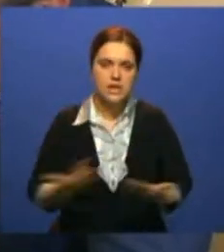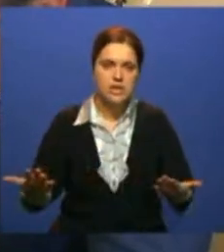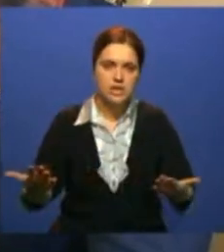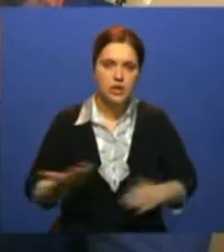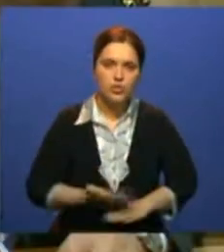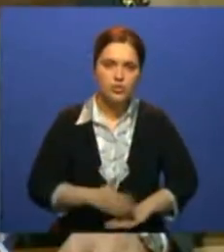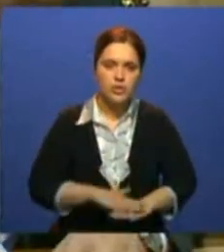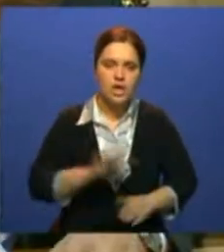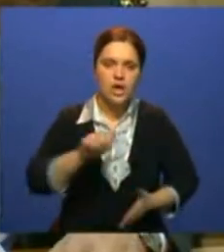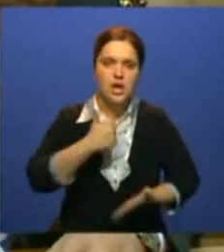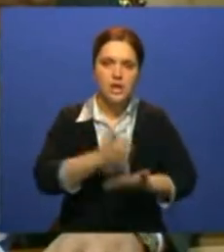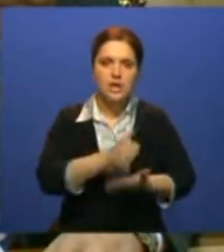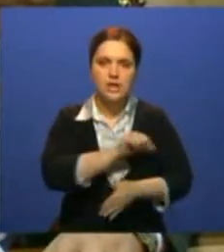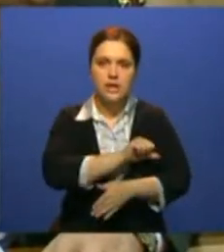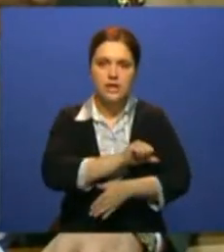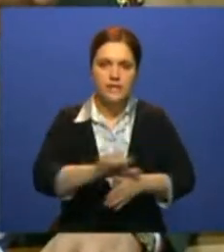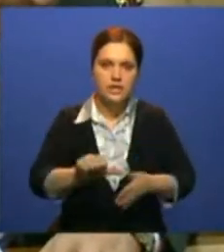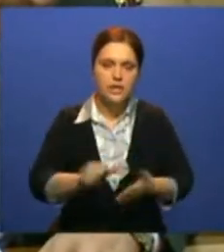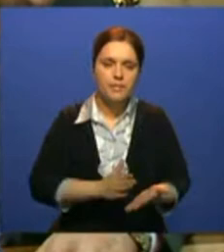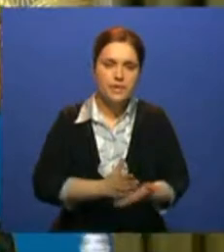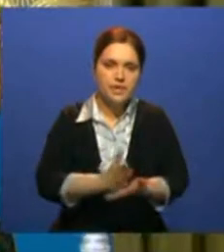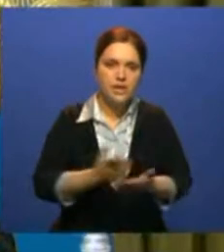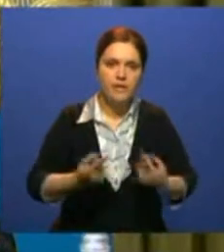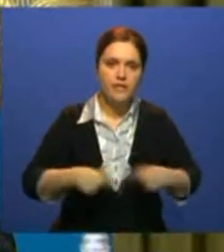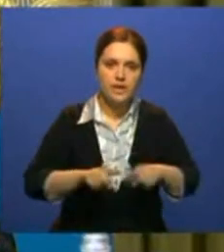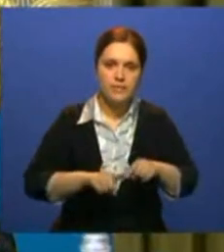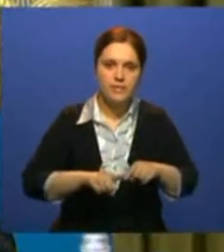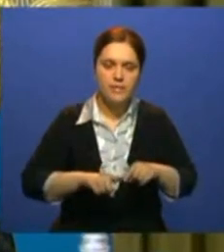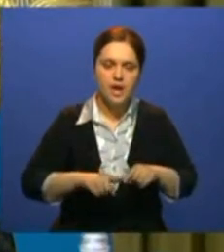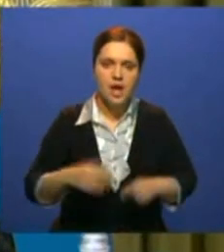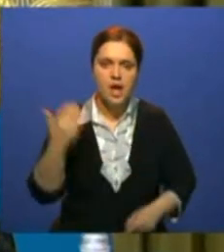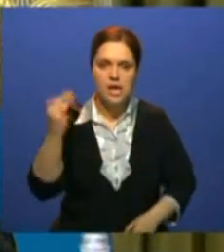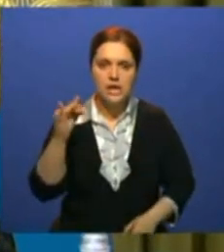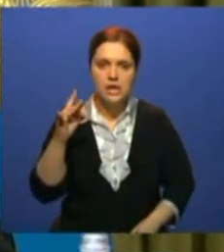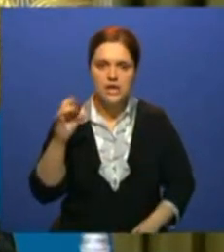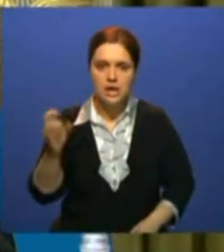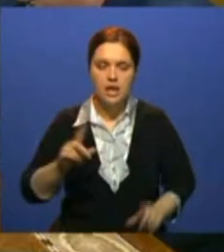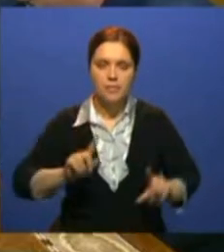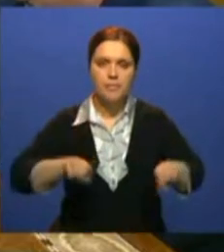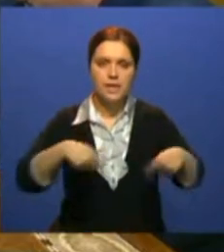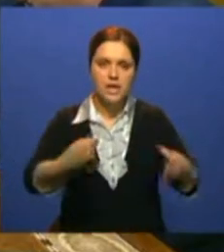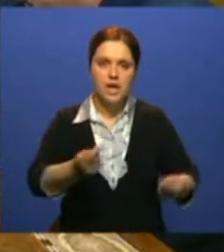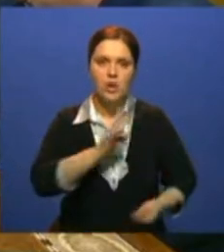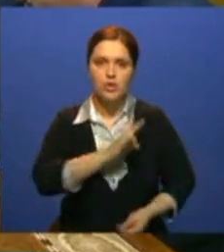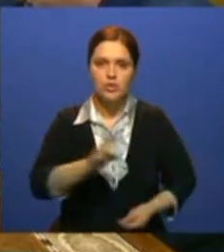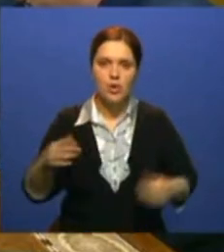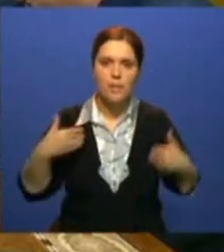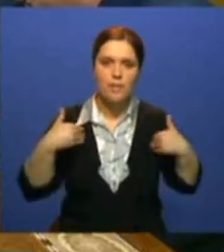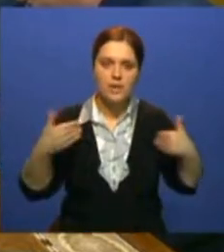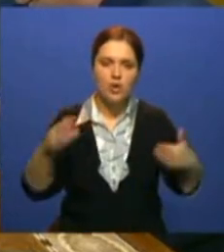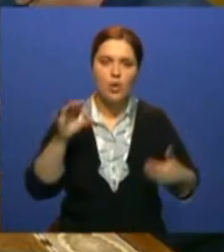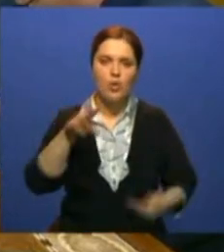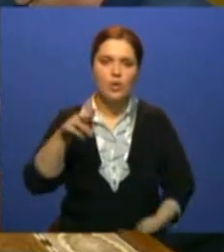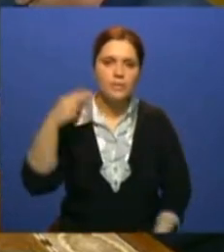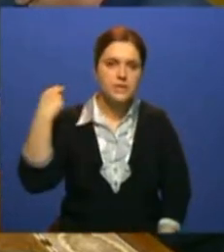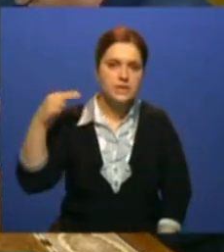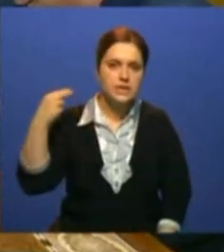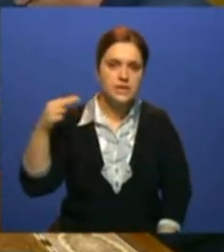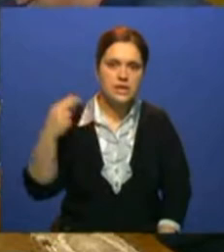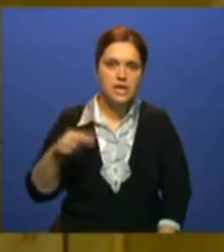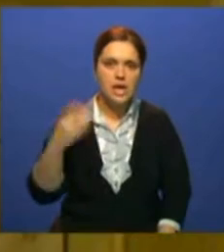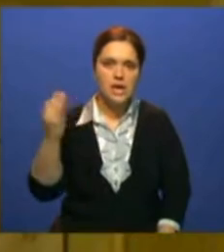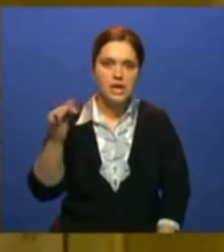несмотря на различные трудности. Глава внешнеполитического ведомства Исламской Республики передал Нурсултану Назарбаеву приветствие от